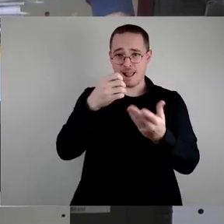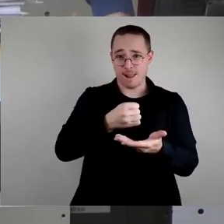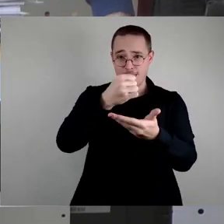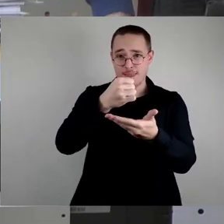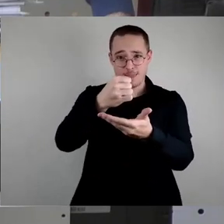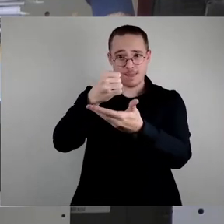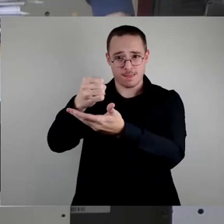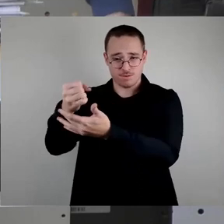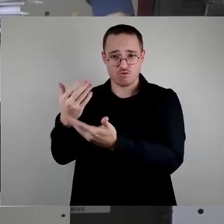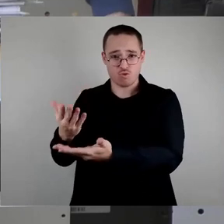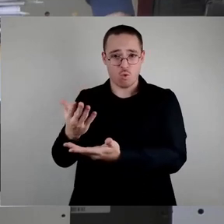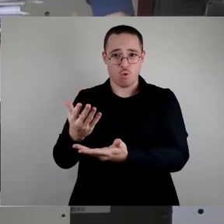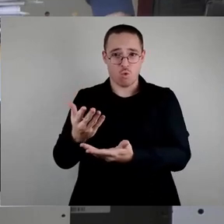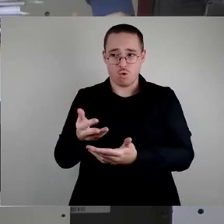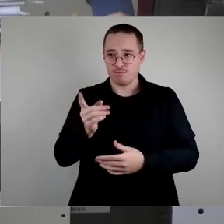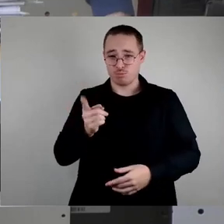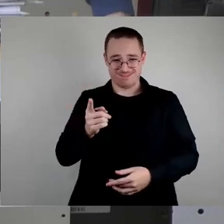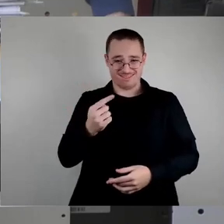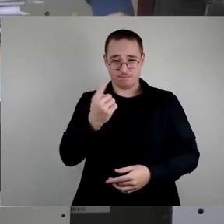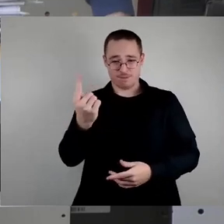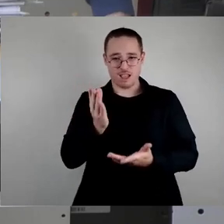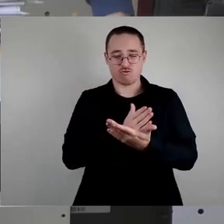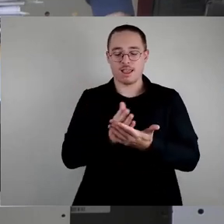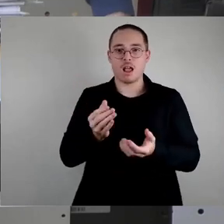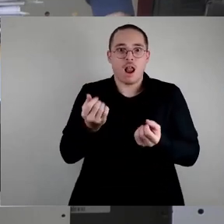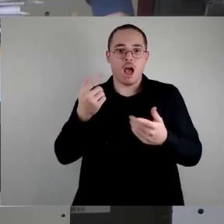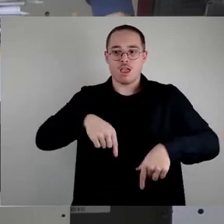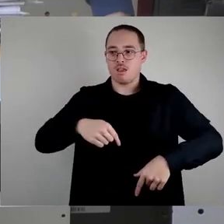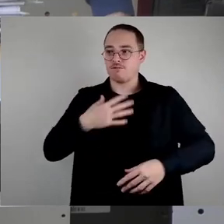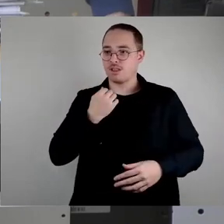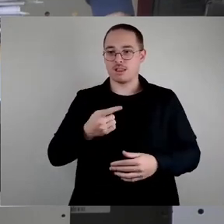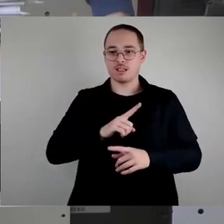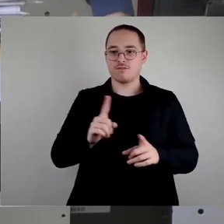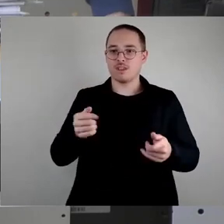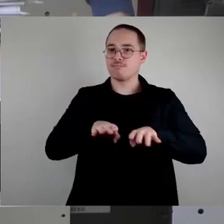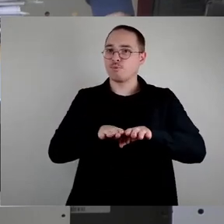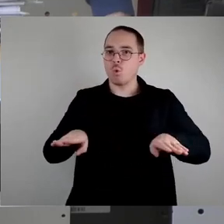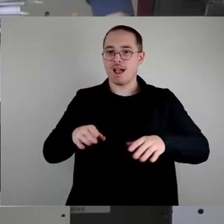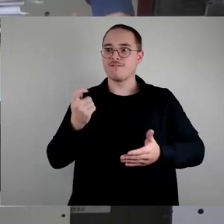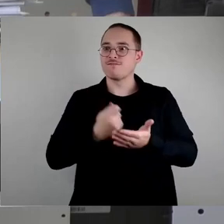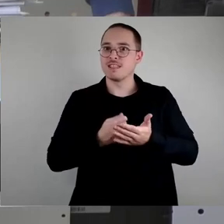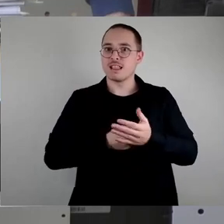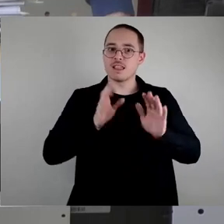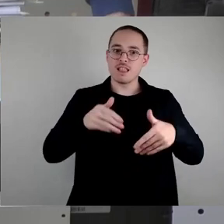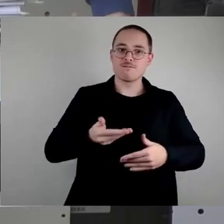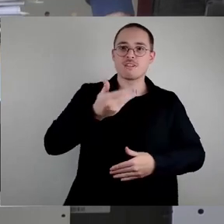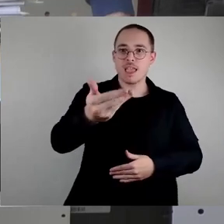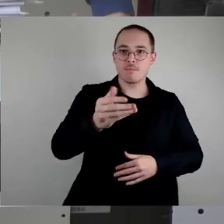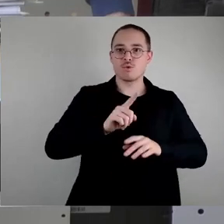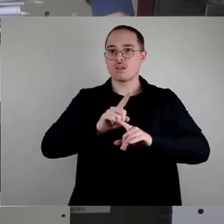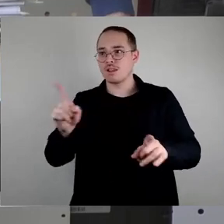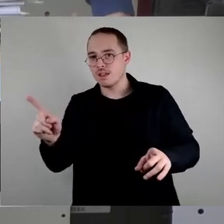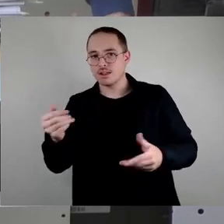fördergründliche Finanzdebatte führen. Ja, man kann, ist zu viel, zu wenig, können wir gerne machen. Es geht darum, haben denn die Stadtbezirke genug Rechte?